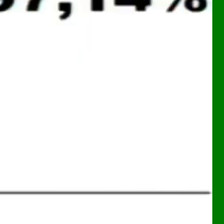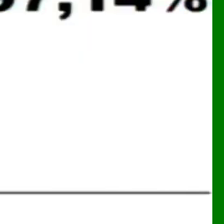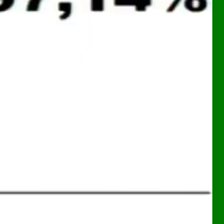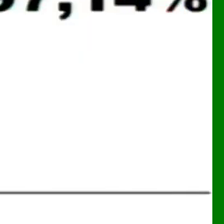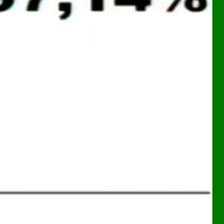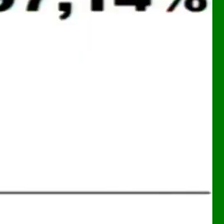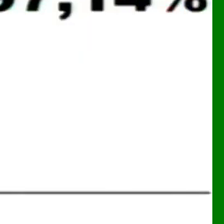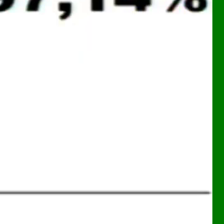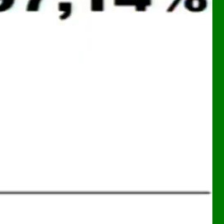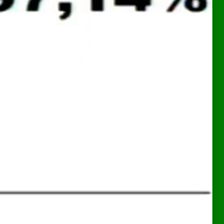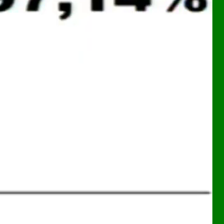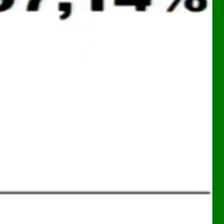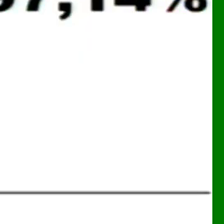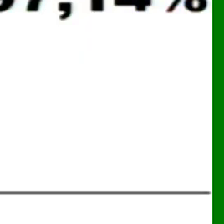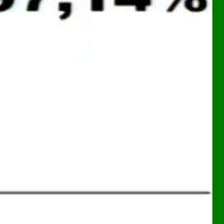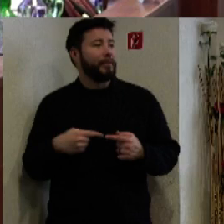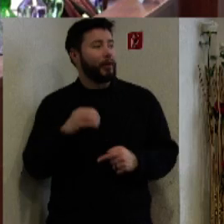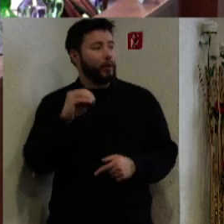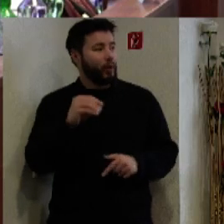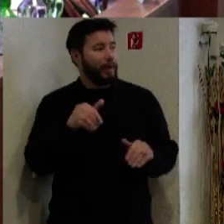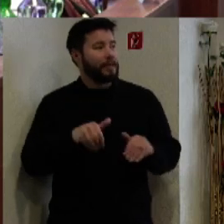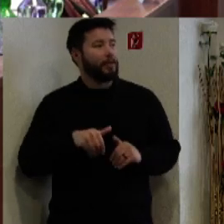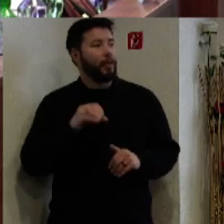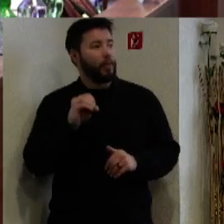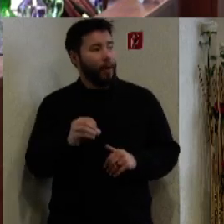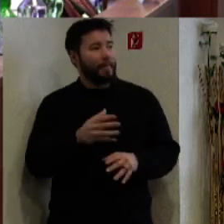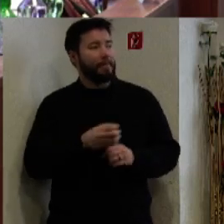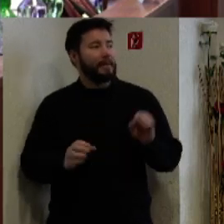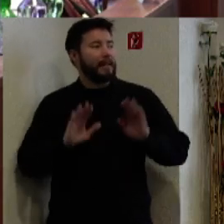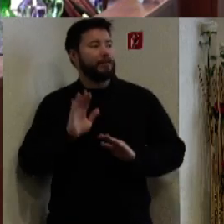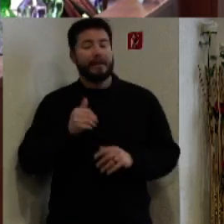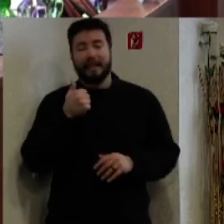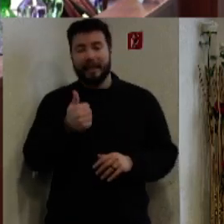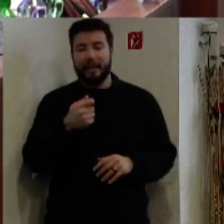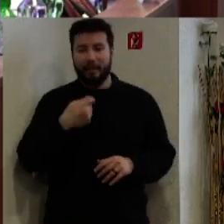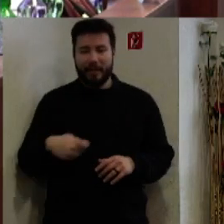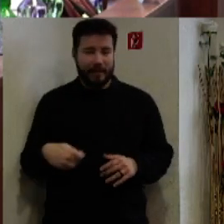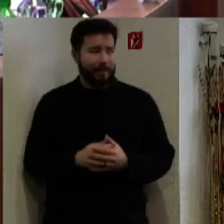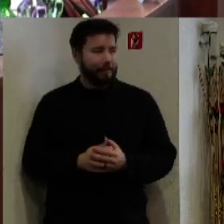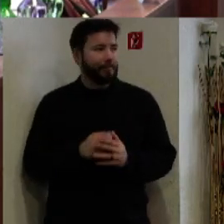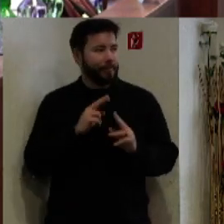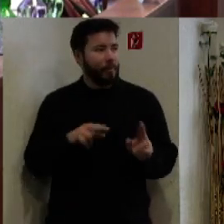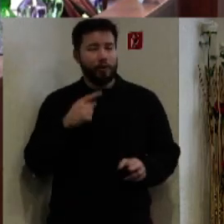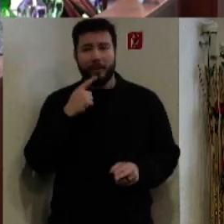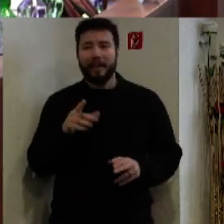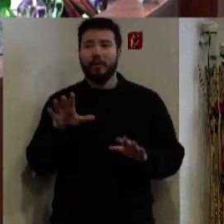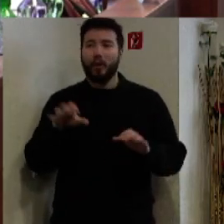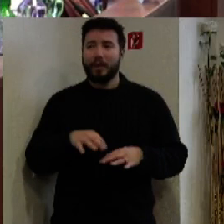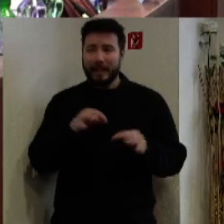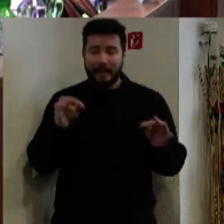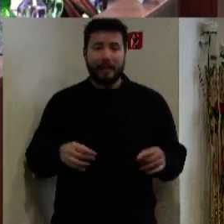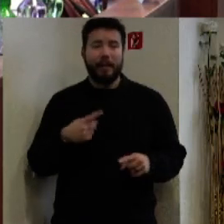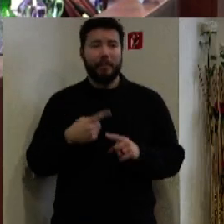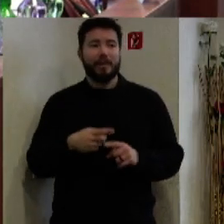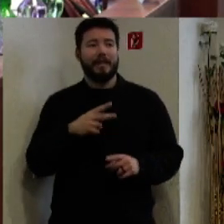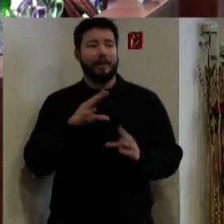Za 34 poslancov, proti 0, zdržalo sa 0, nehlasoval 1 poslanec. Konštatujem, že uznesenie aj Všeobecne záväzne